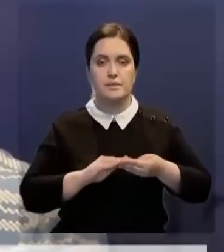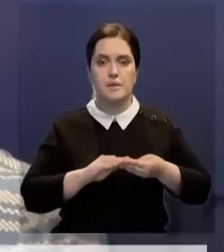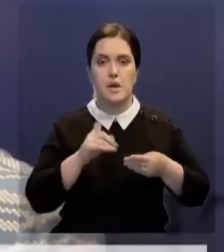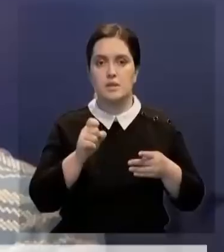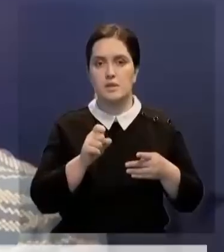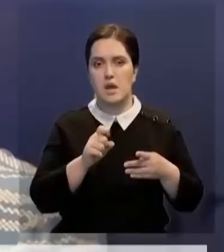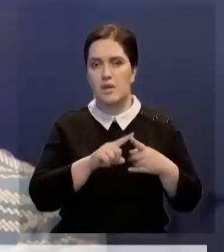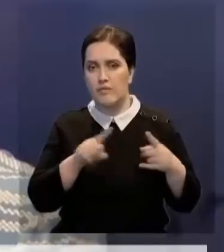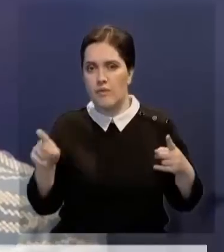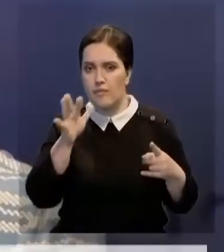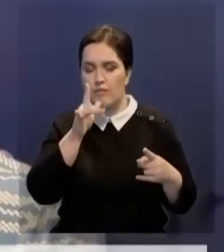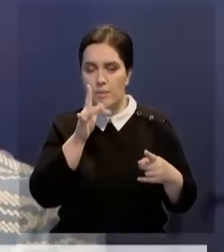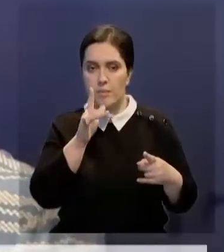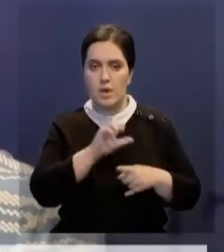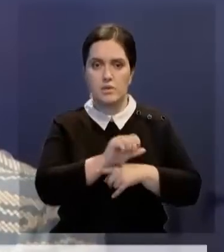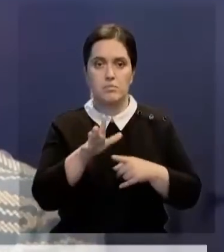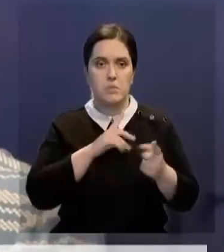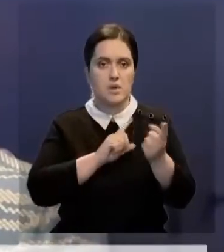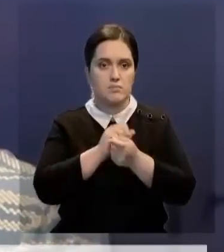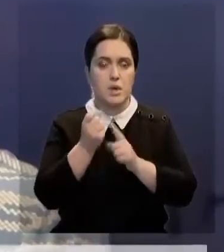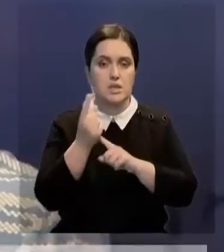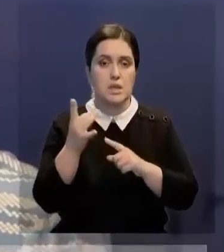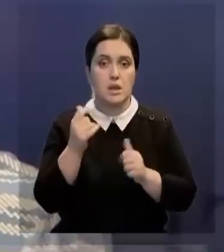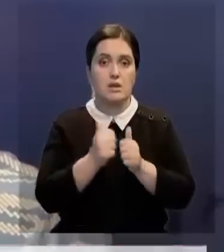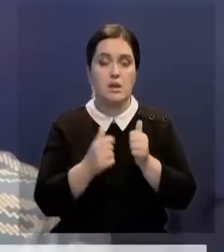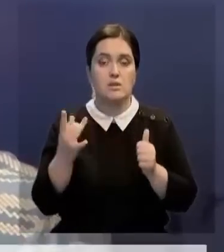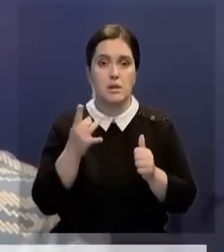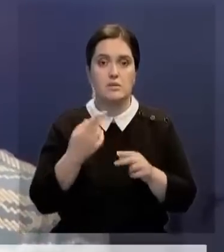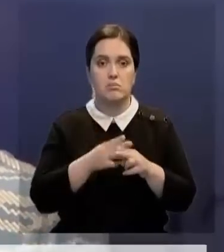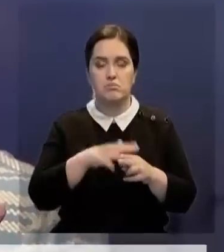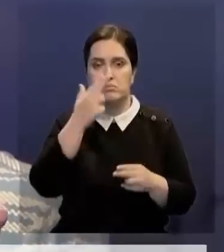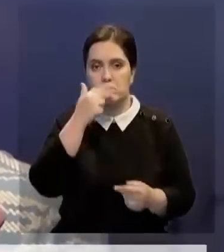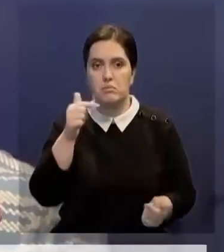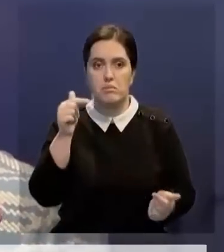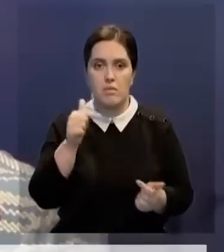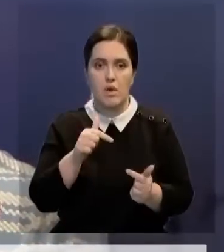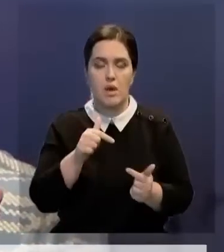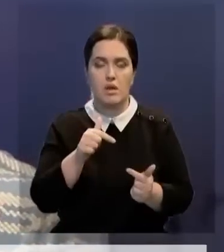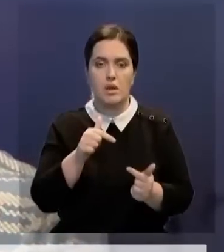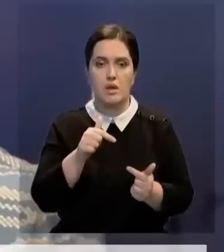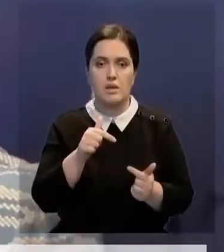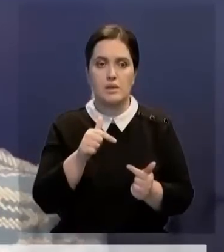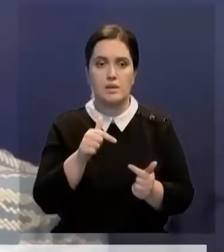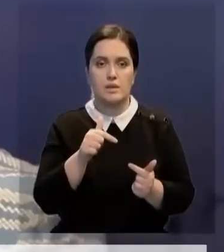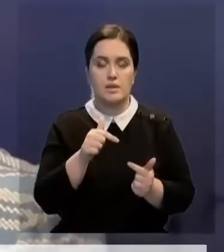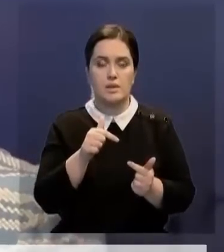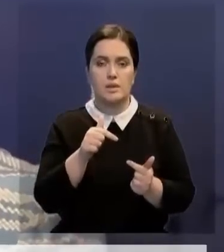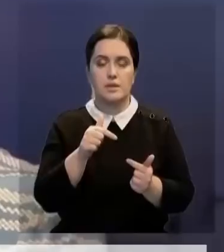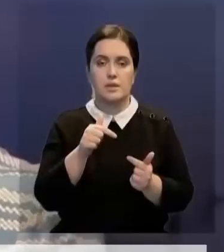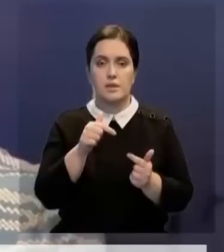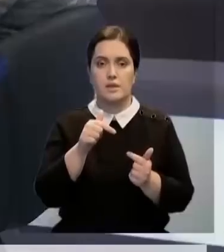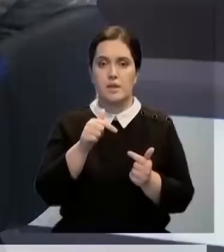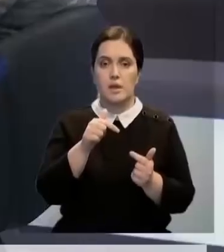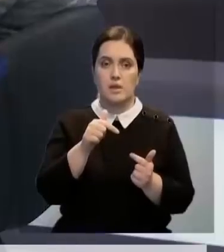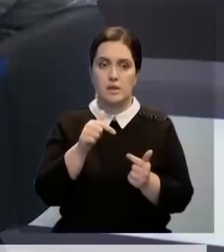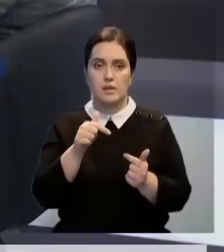весь период COVID-19 он у нас пересматривался больше 11 раз. И каждый раз он как бы адаптируется под лучшие мировые практики раз. И уже под